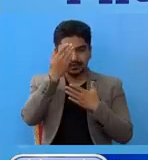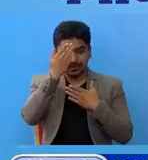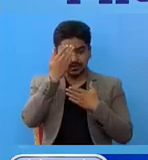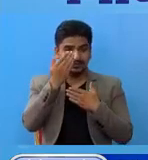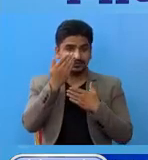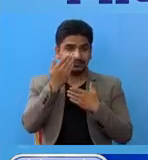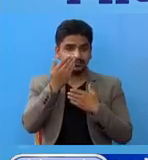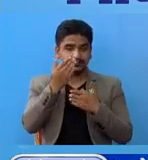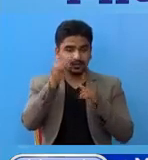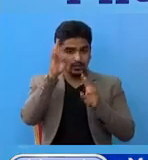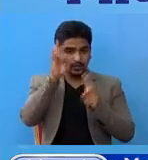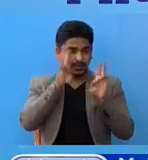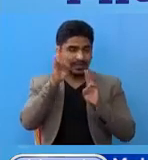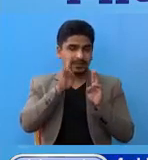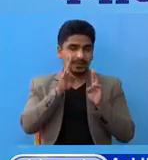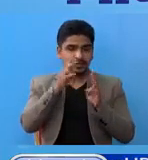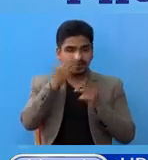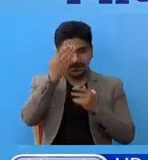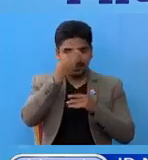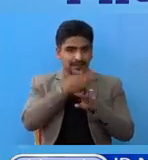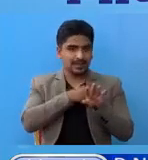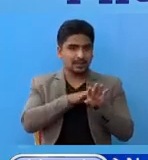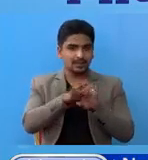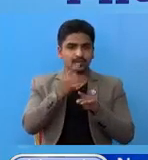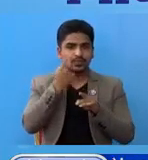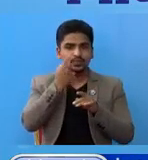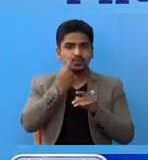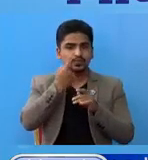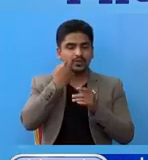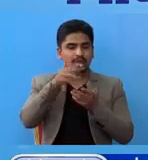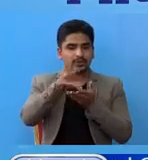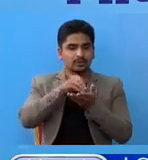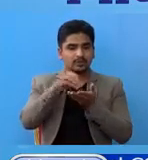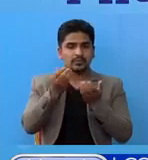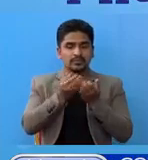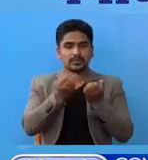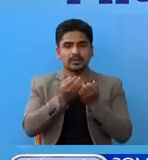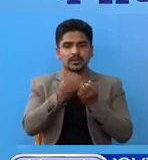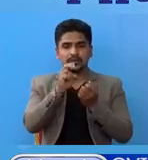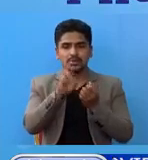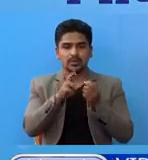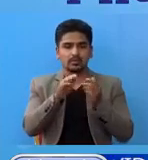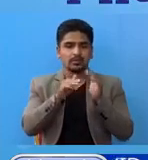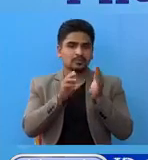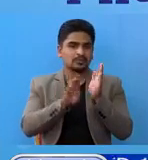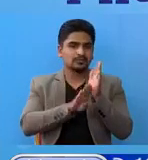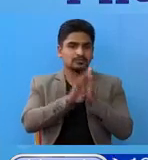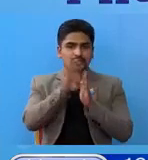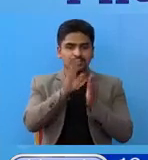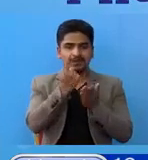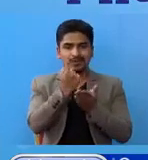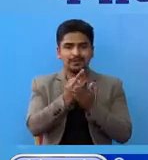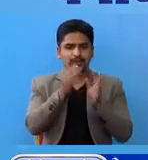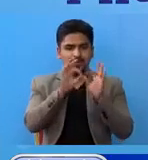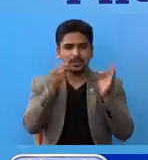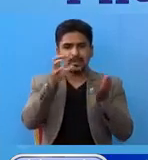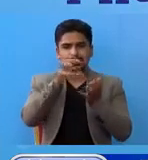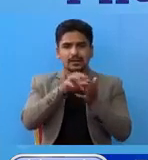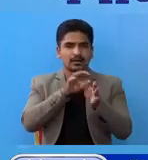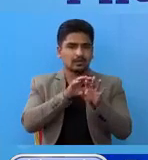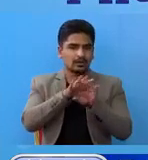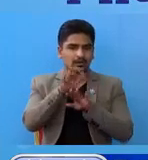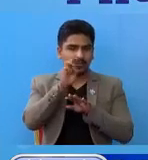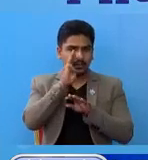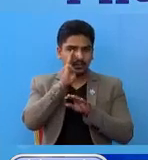संकास्वाज संक्रमित हरू को स्वाब संकलन गरने दर बढ़ाएको छा काफन्नु का विविन ठाओ मा